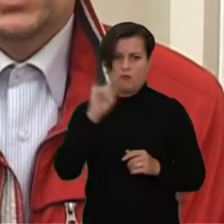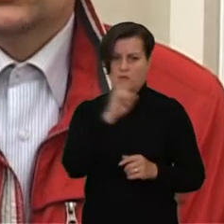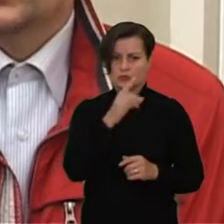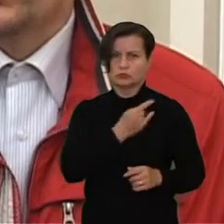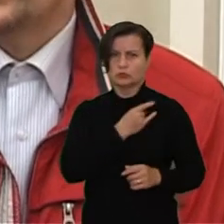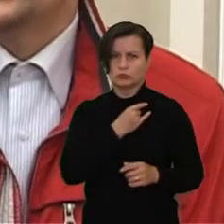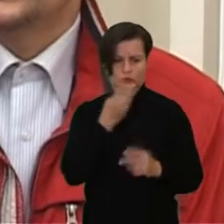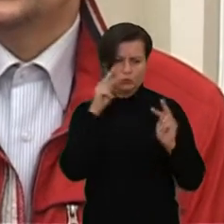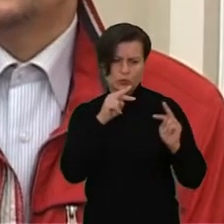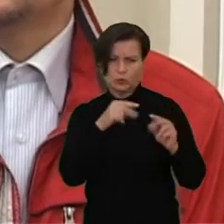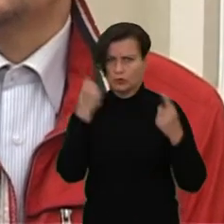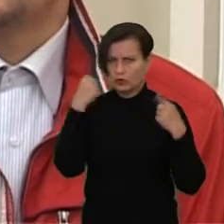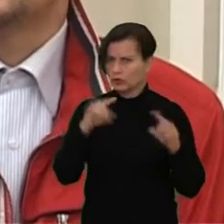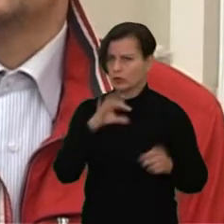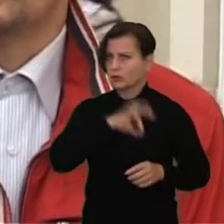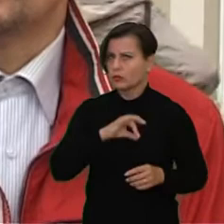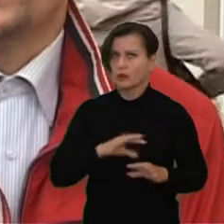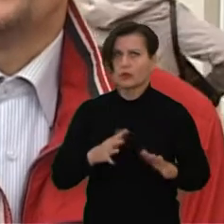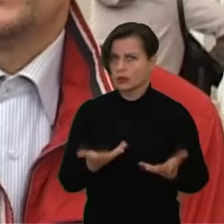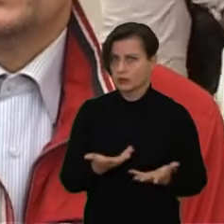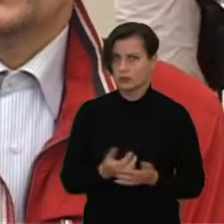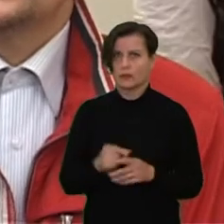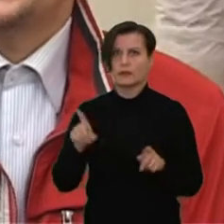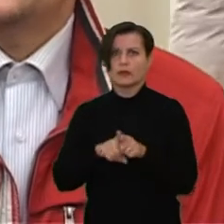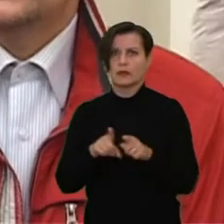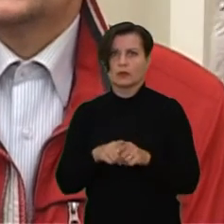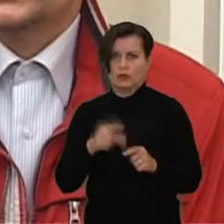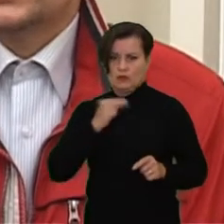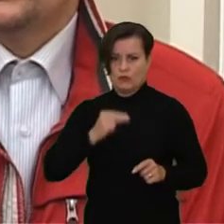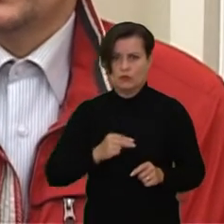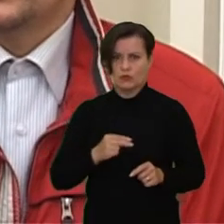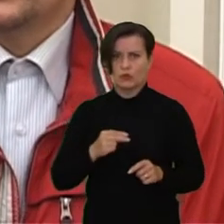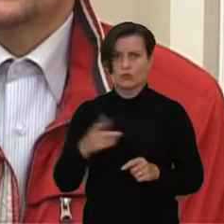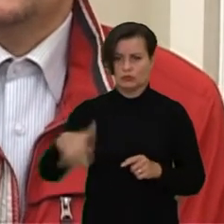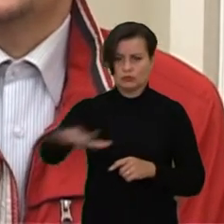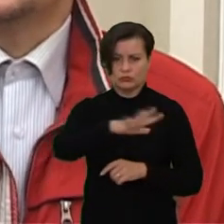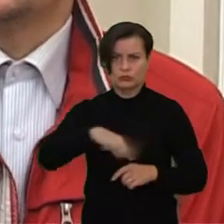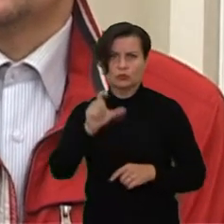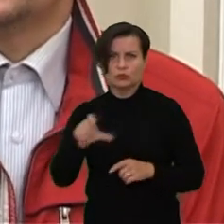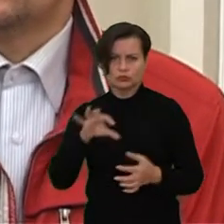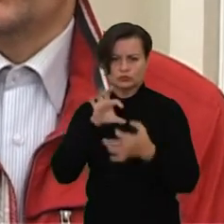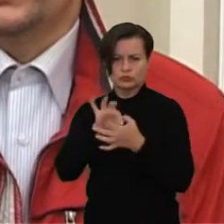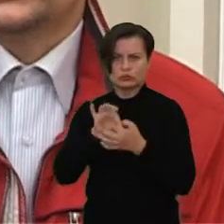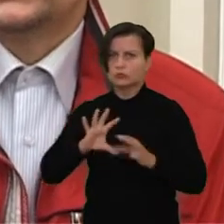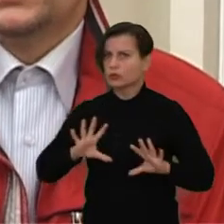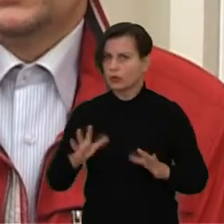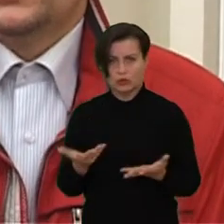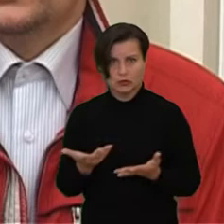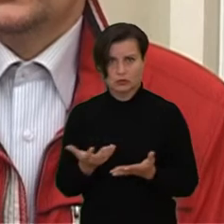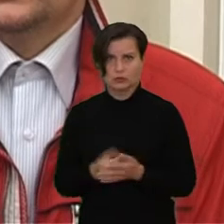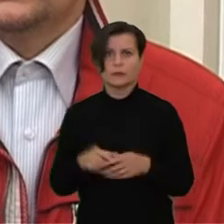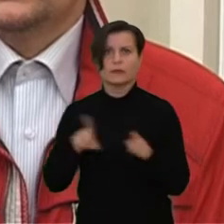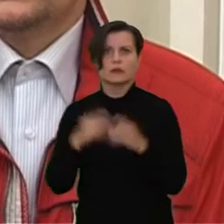visiškai kitoks požiūris į bažnytinio turto panaudojimą, santykis tarp dvasininkų ir bendruomenės,